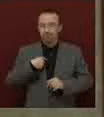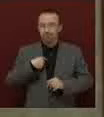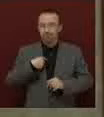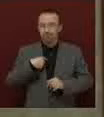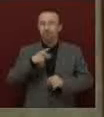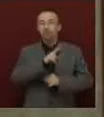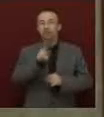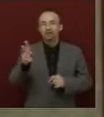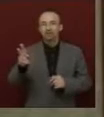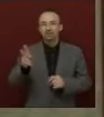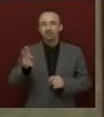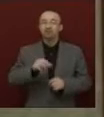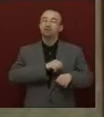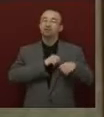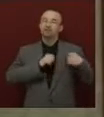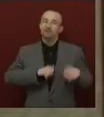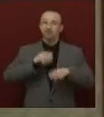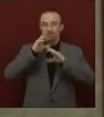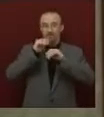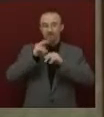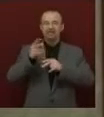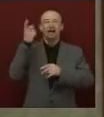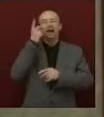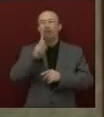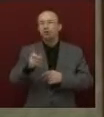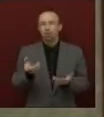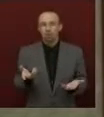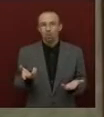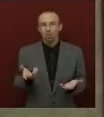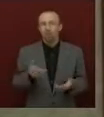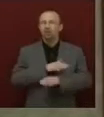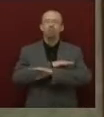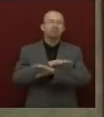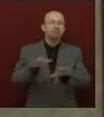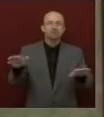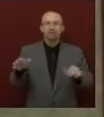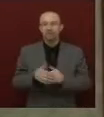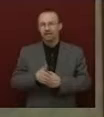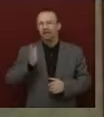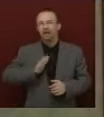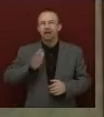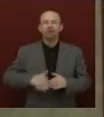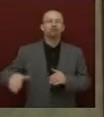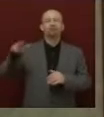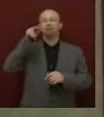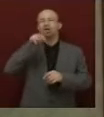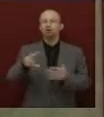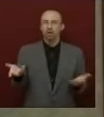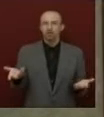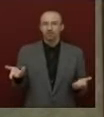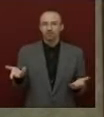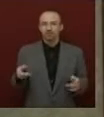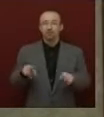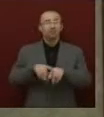Akik szívesen beszélnek állandóan mindenről erkölcsi magasatokban, hogy itt egy